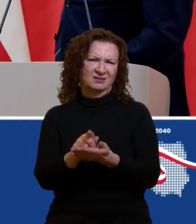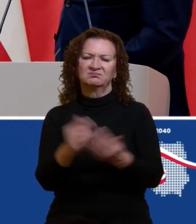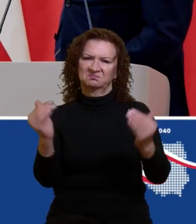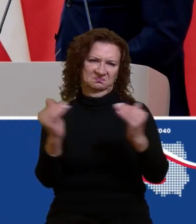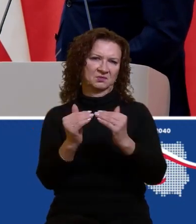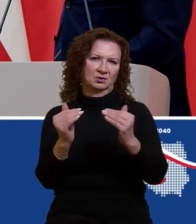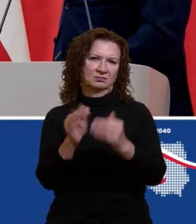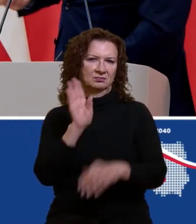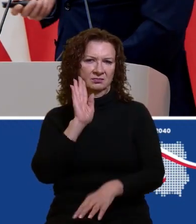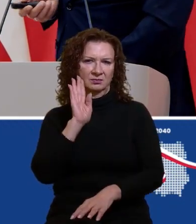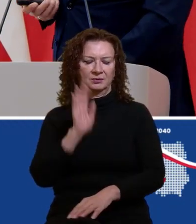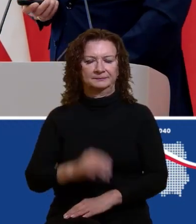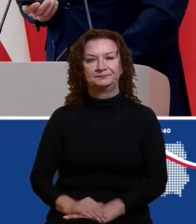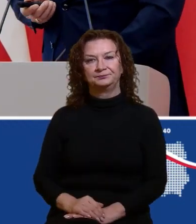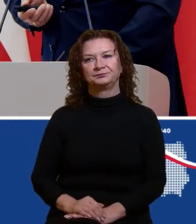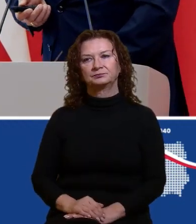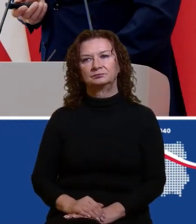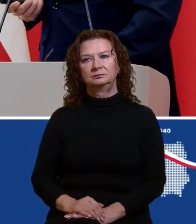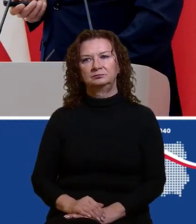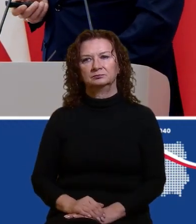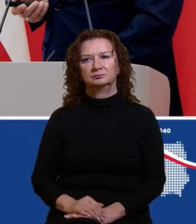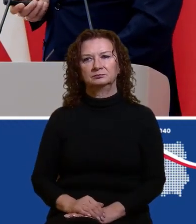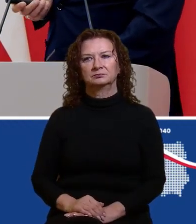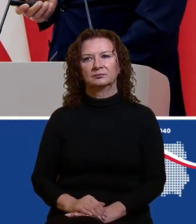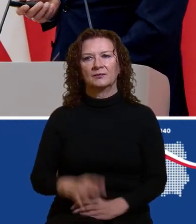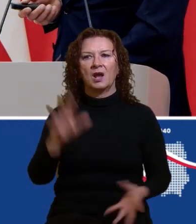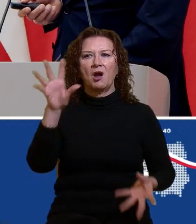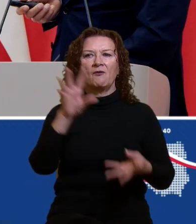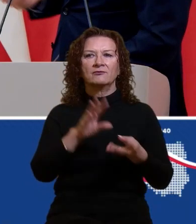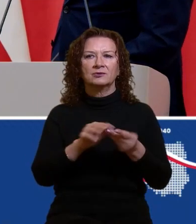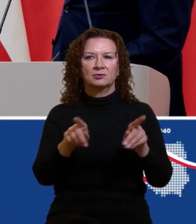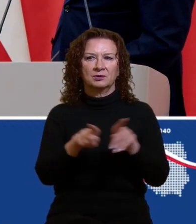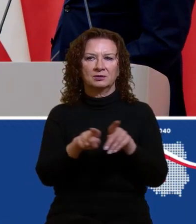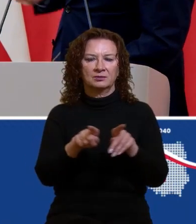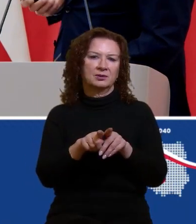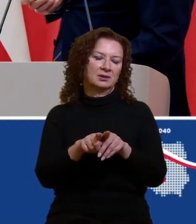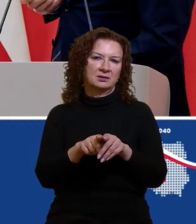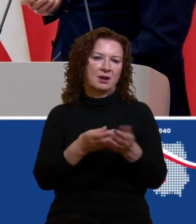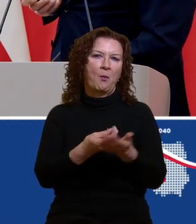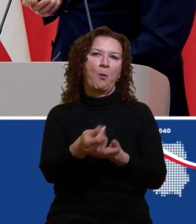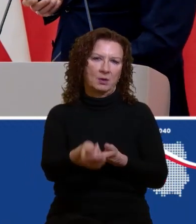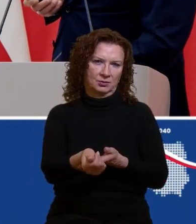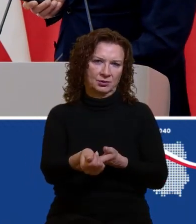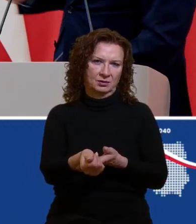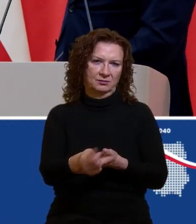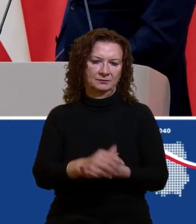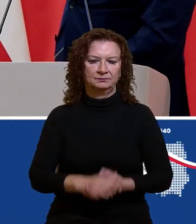Tyle w sumie płacili, jeśli chodzi o te